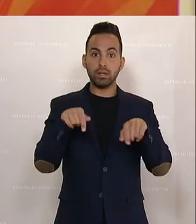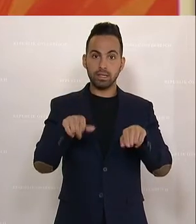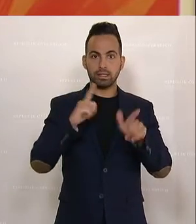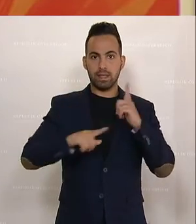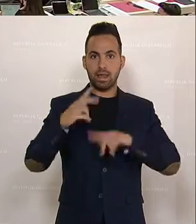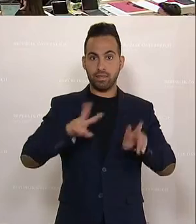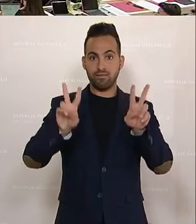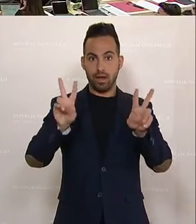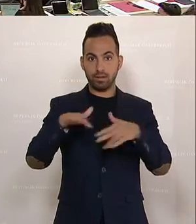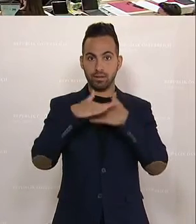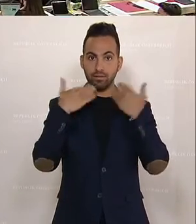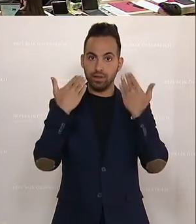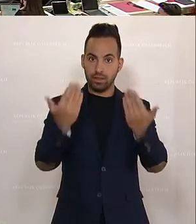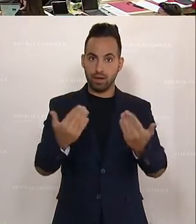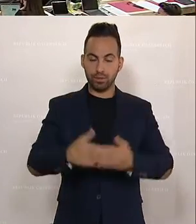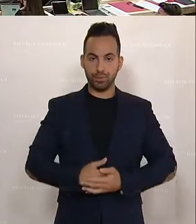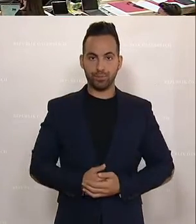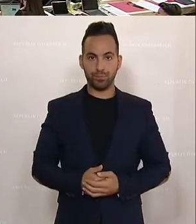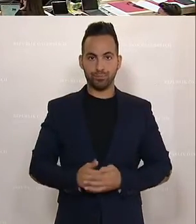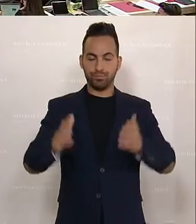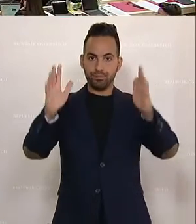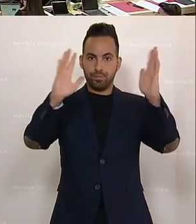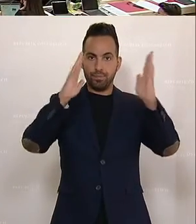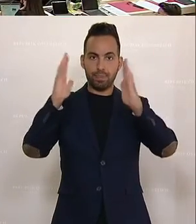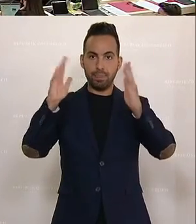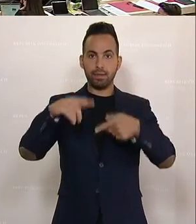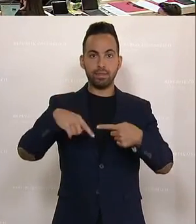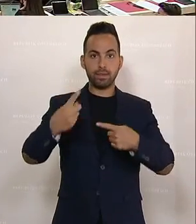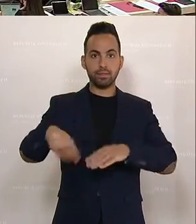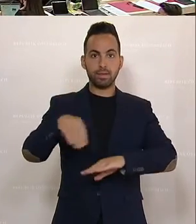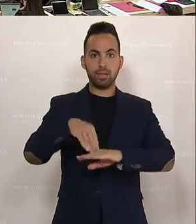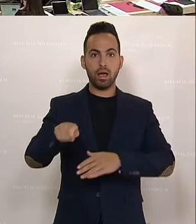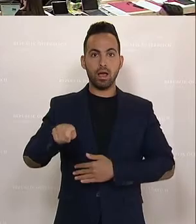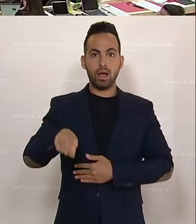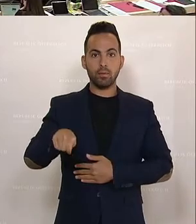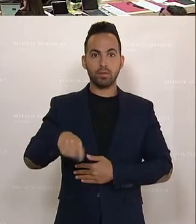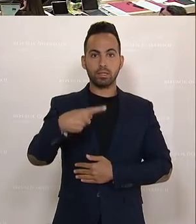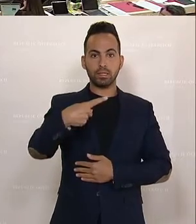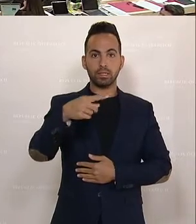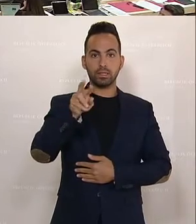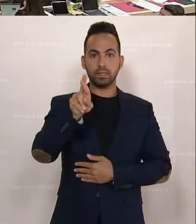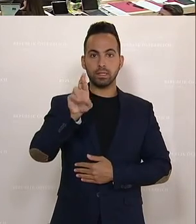leider die Wahrheit. Vielen Dank. Zu Wort gemeldet ist die Abgeordnete Kreiner.